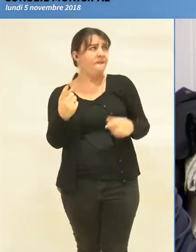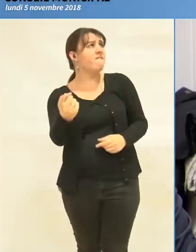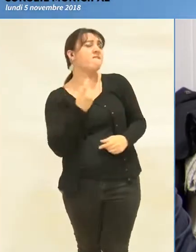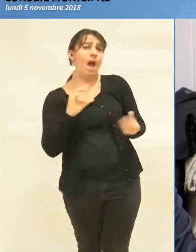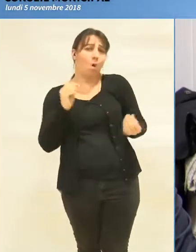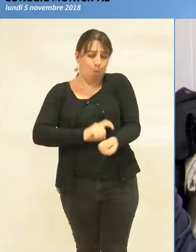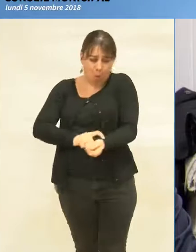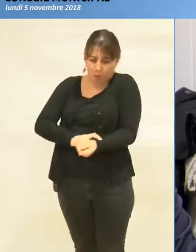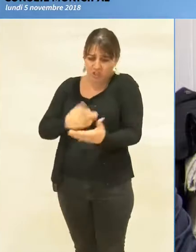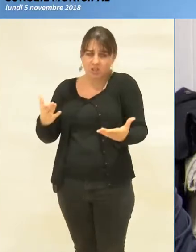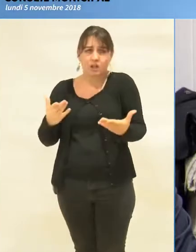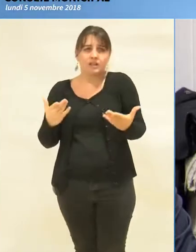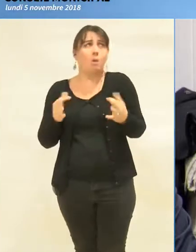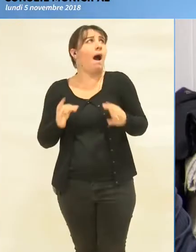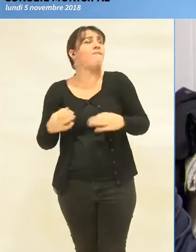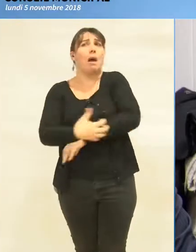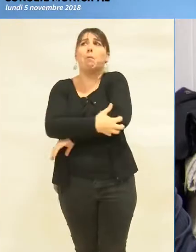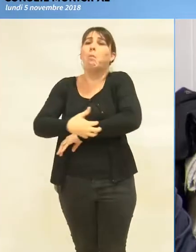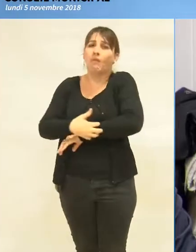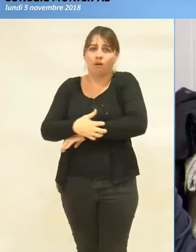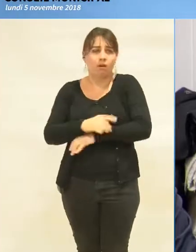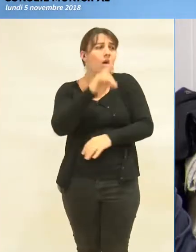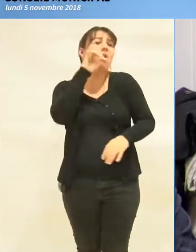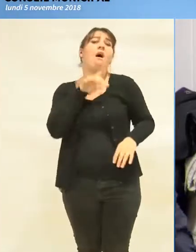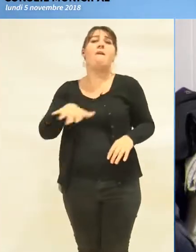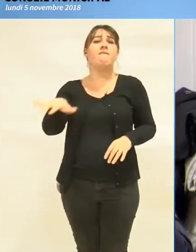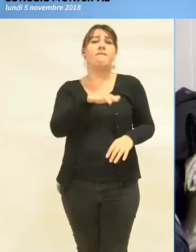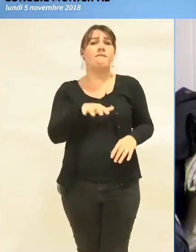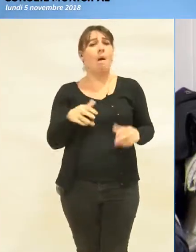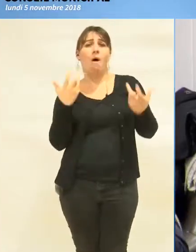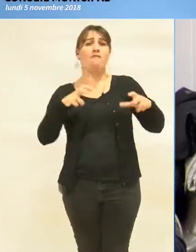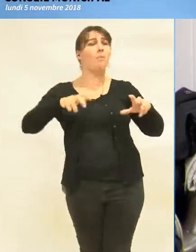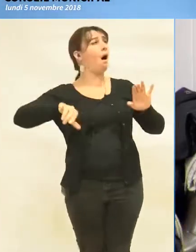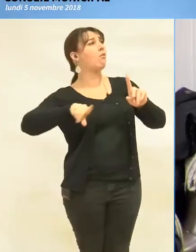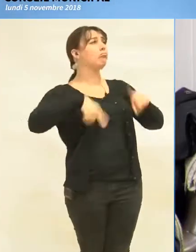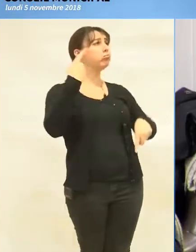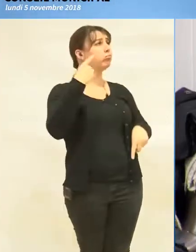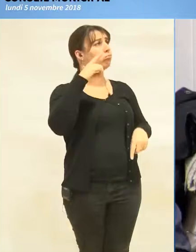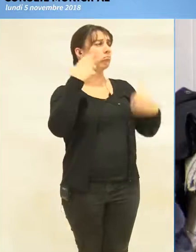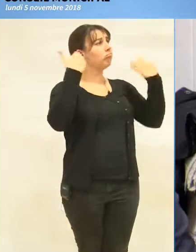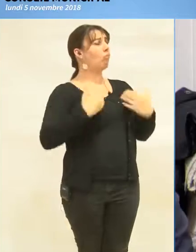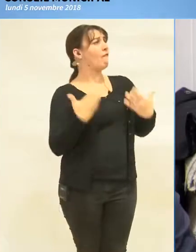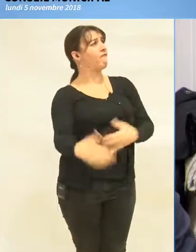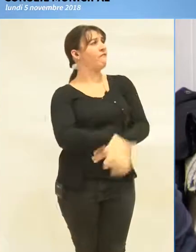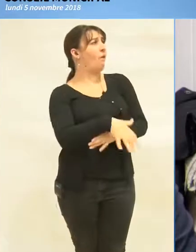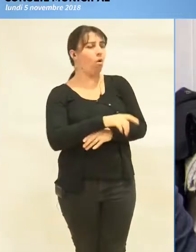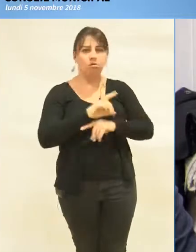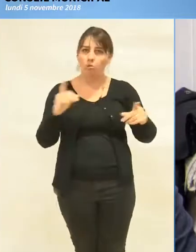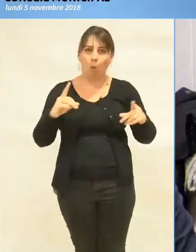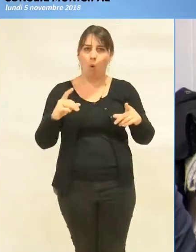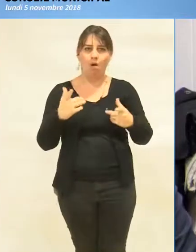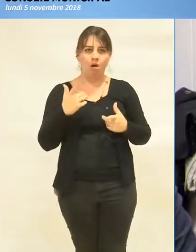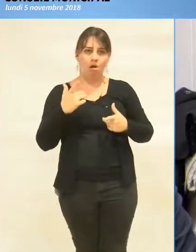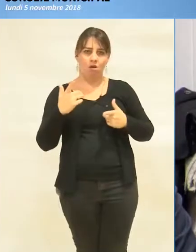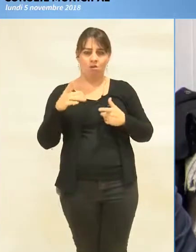prostitution. Et ces femmes, effectivement, n'ont pas demandé à être des prostituées, mais elles sont, comment